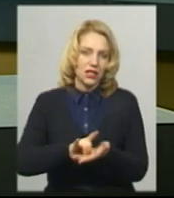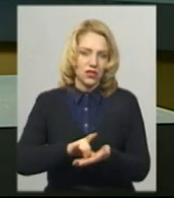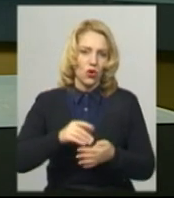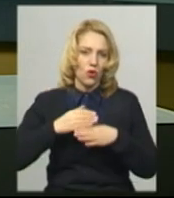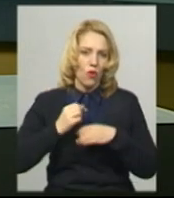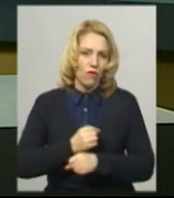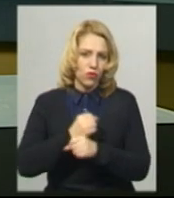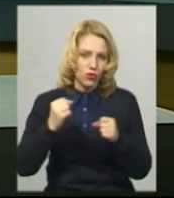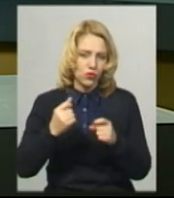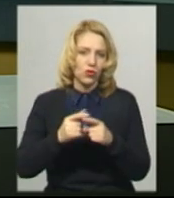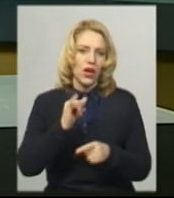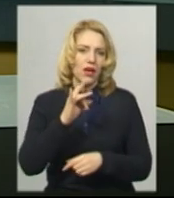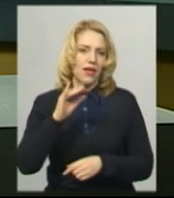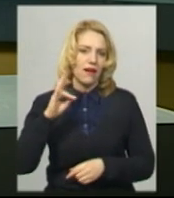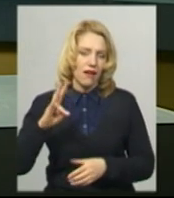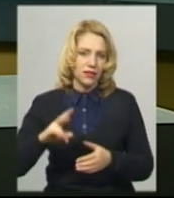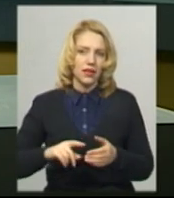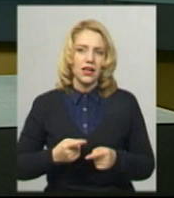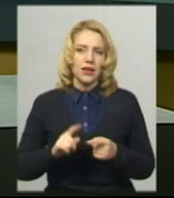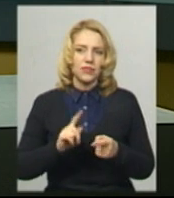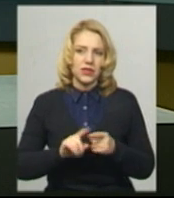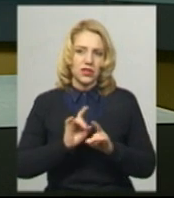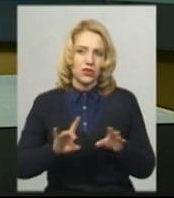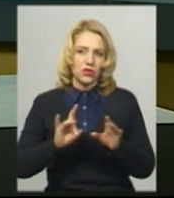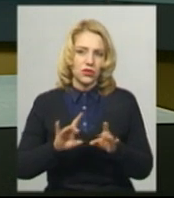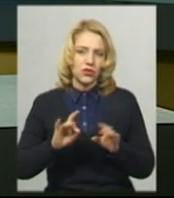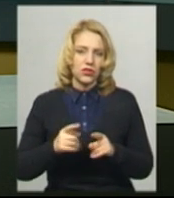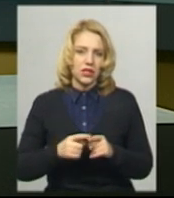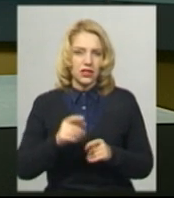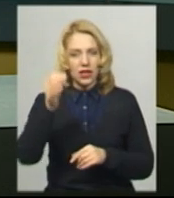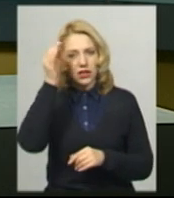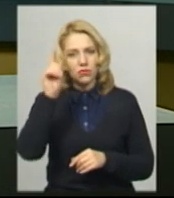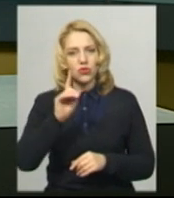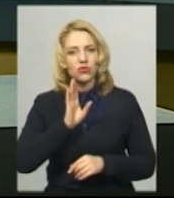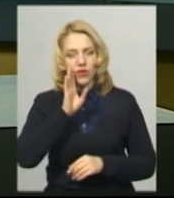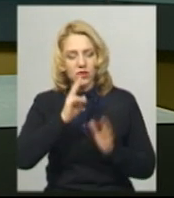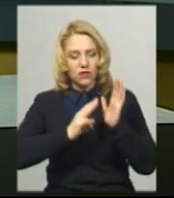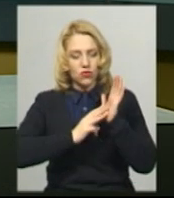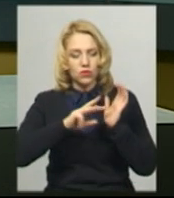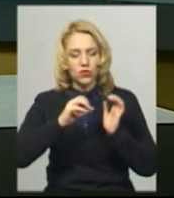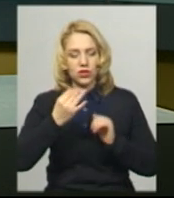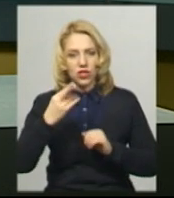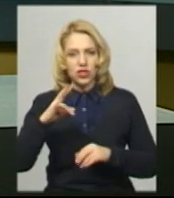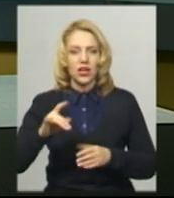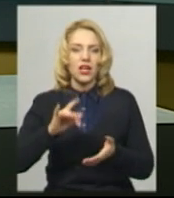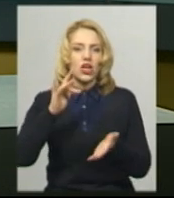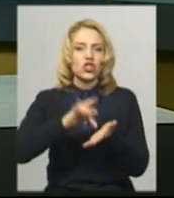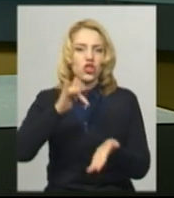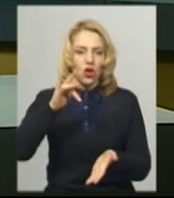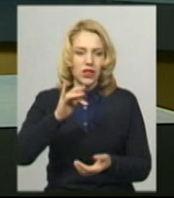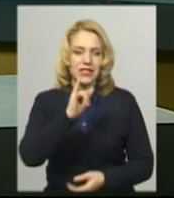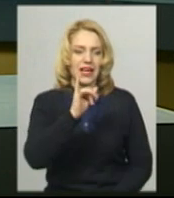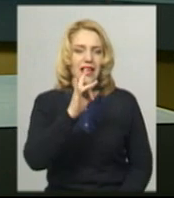Суспільному голова Дунаєвецької міської ОТГ Веліна Заєць. Нагадаємо, вранці 8 січня над столицею Ірану Тегераном